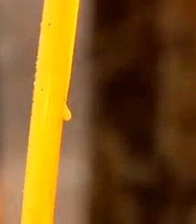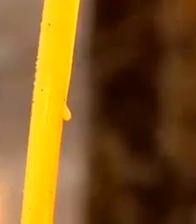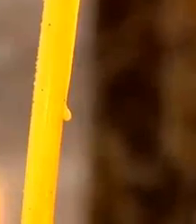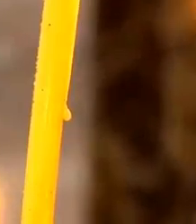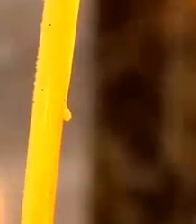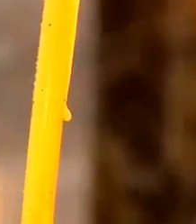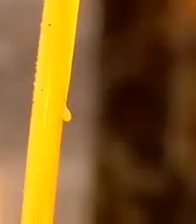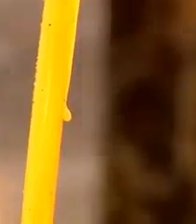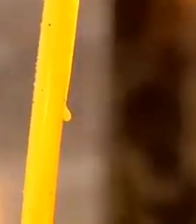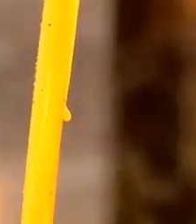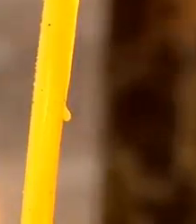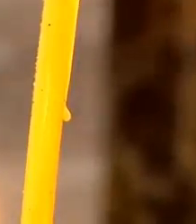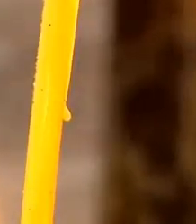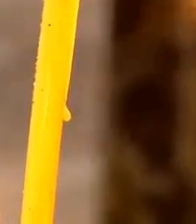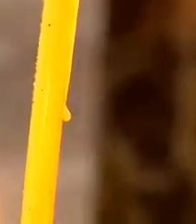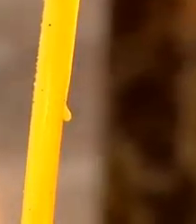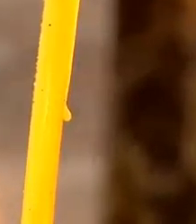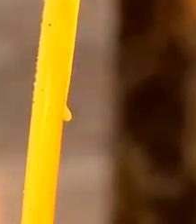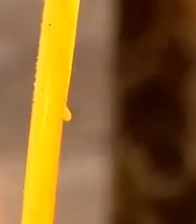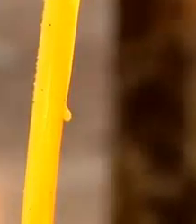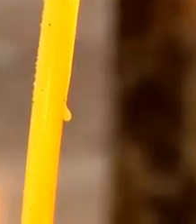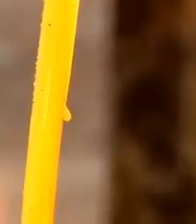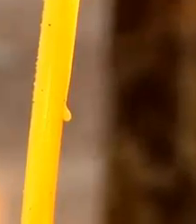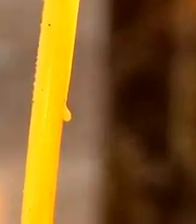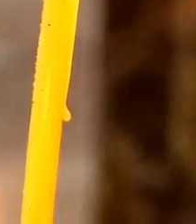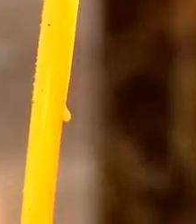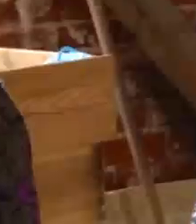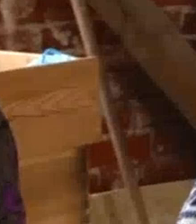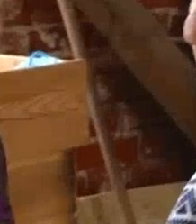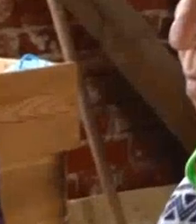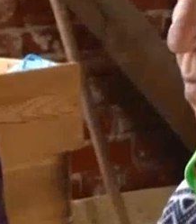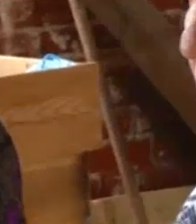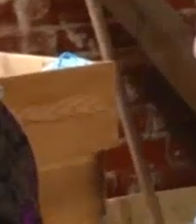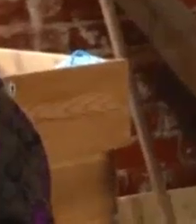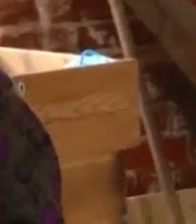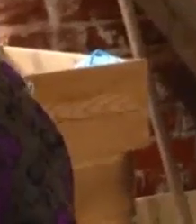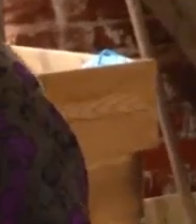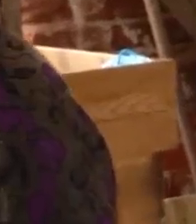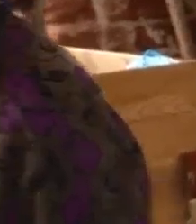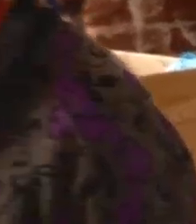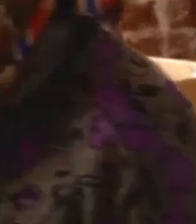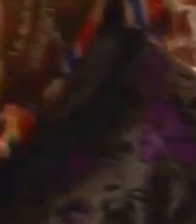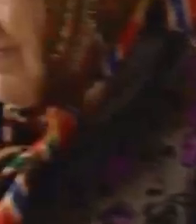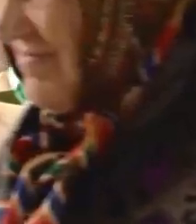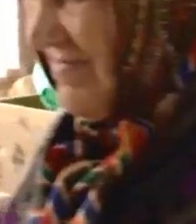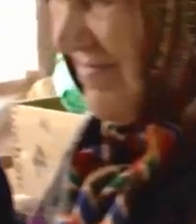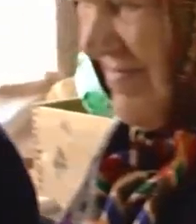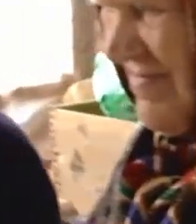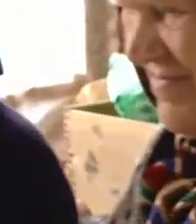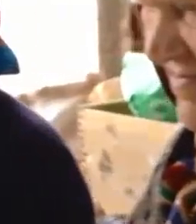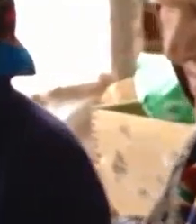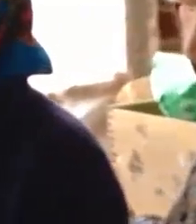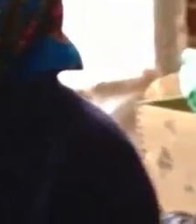Анаталию С чадами Андрея Андрея Михаила Сергия Антона Анатолия Геннадия Младенцев Романа И Сергия Татьяну Андрею